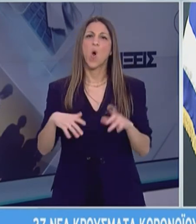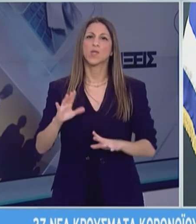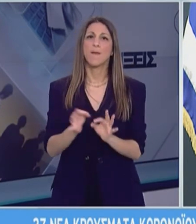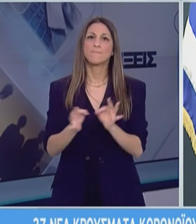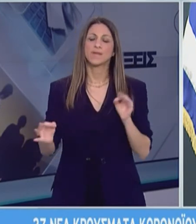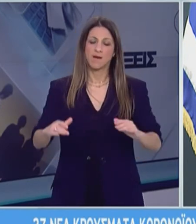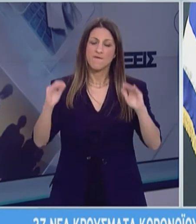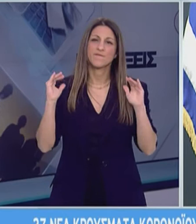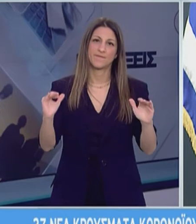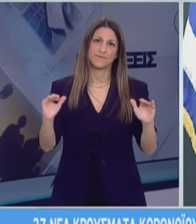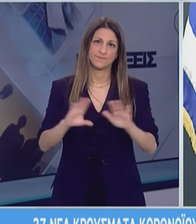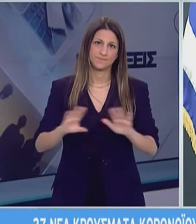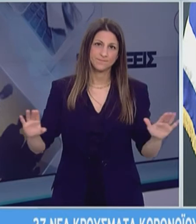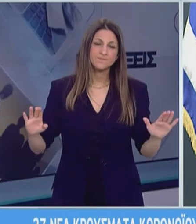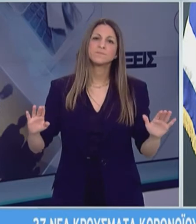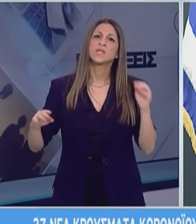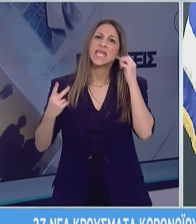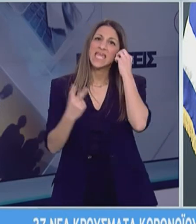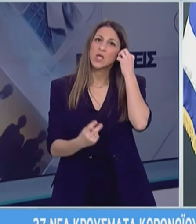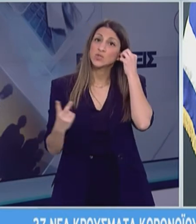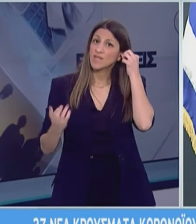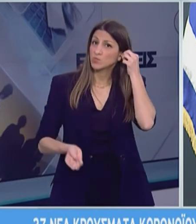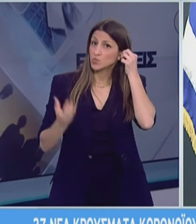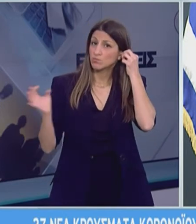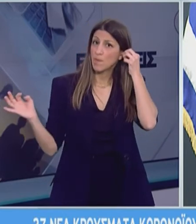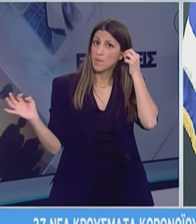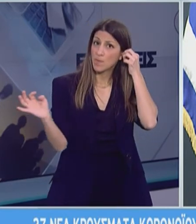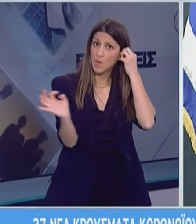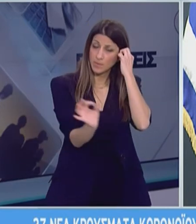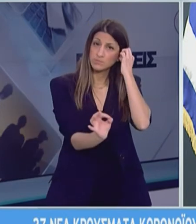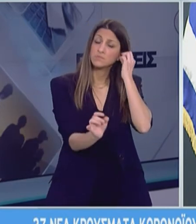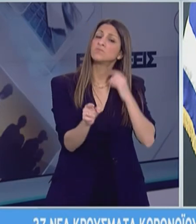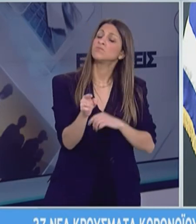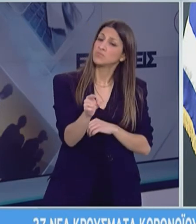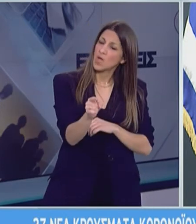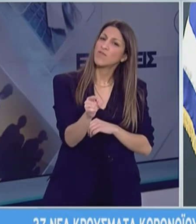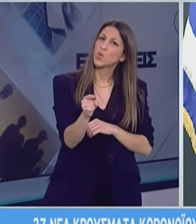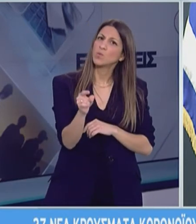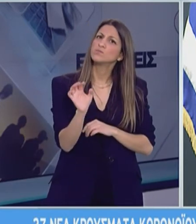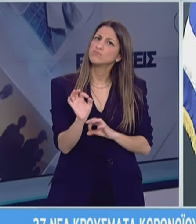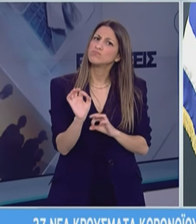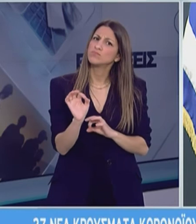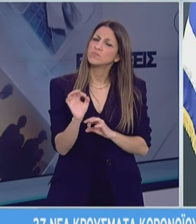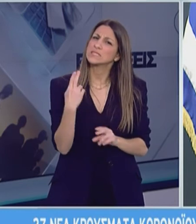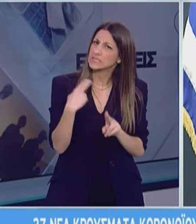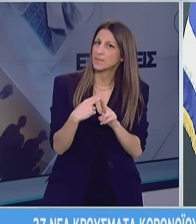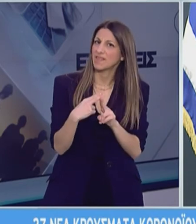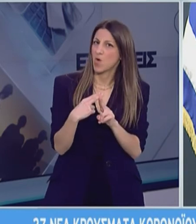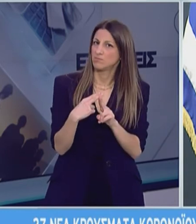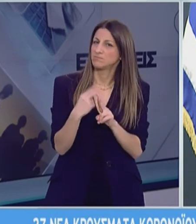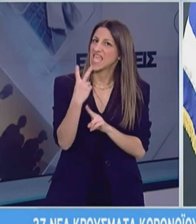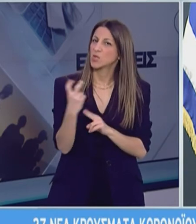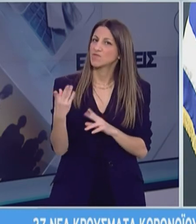μέτρα παραμένουν τα ίδια για όλους μας το ότι είχαμε 27 νέα κρούσματα στο υγιεινή πληθυσμό οπωσδήποτε είναι σημαντικό